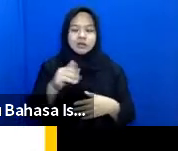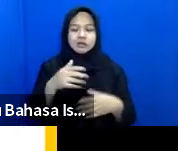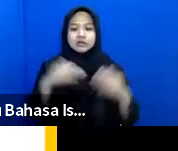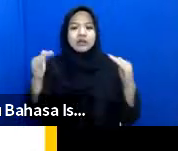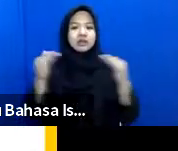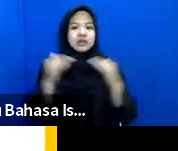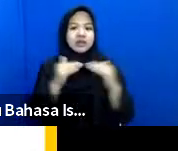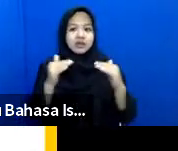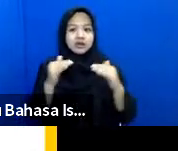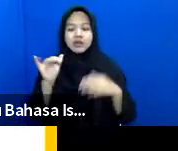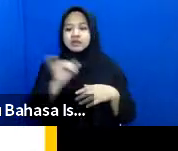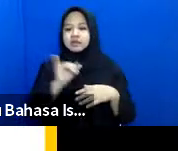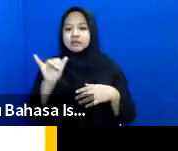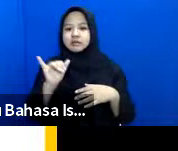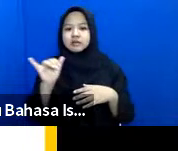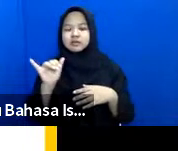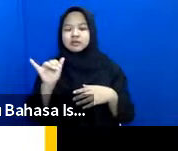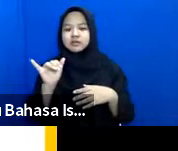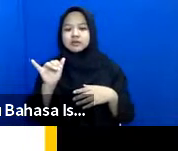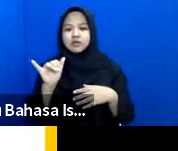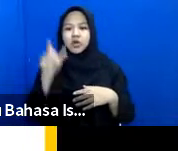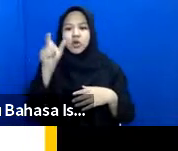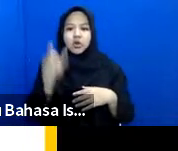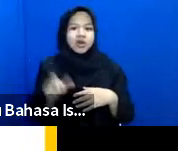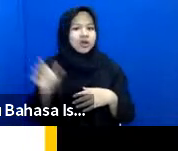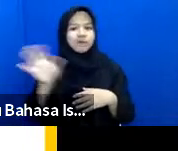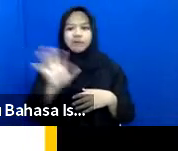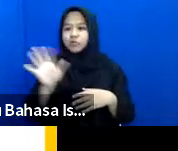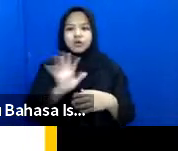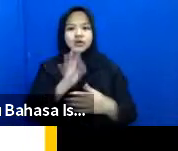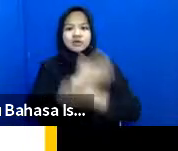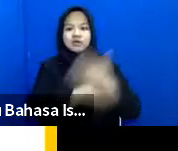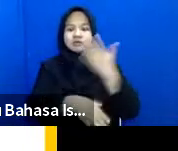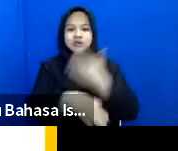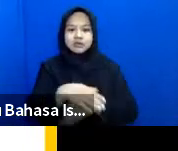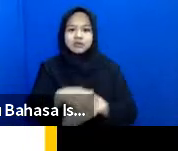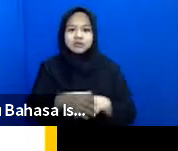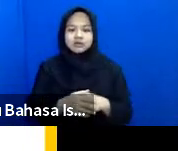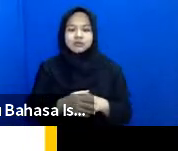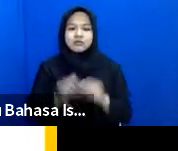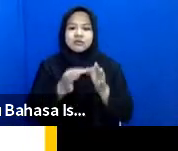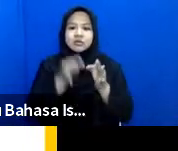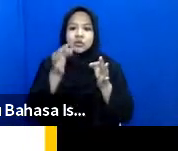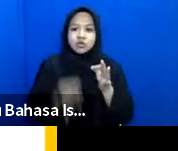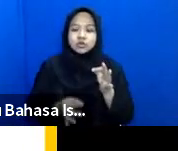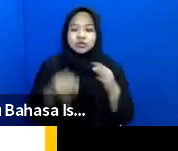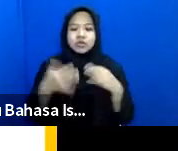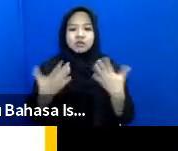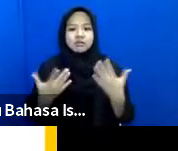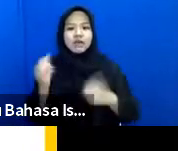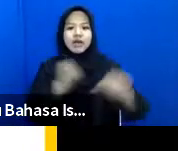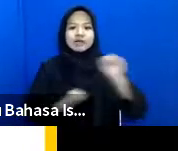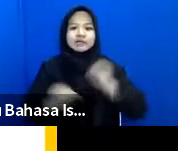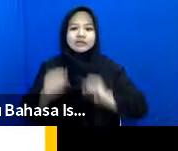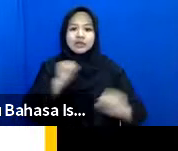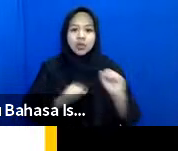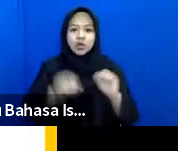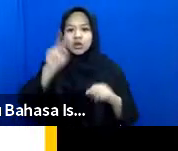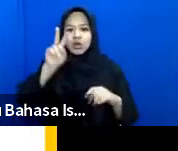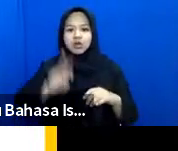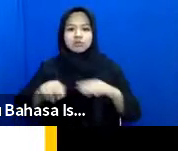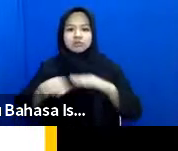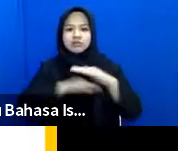dengan seperti orang non-disabilitas lainnya solusinya adalah ya aksi-aksi yang dilakukan harus